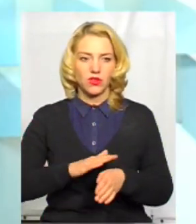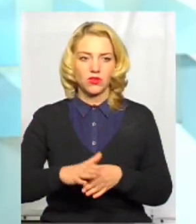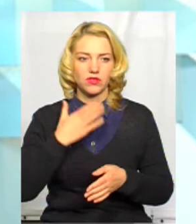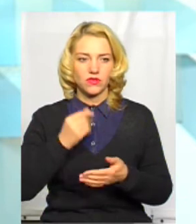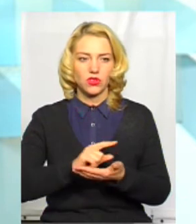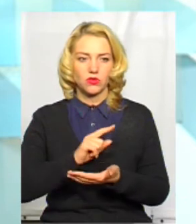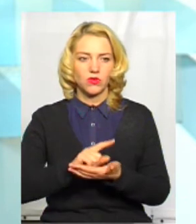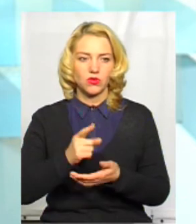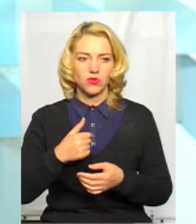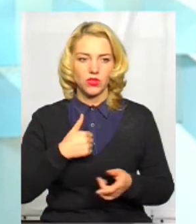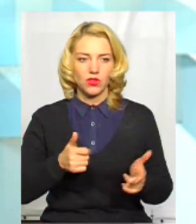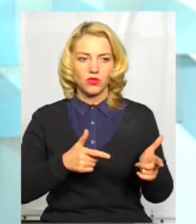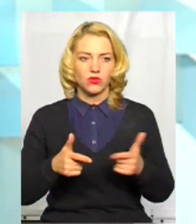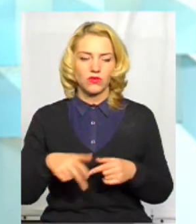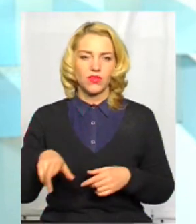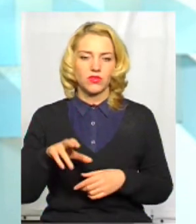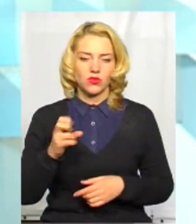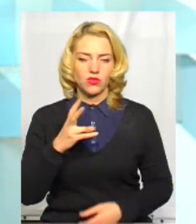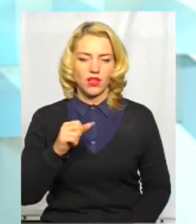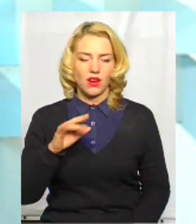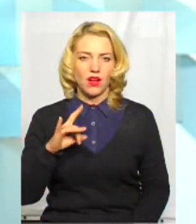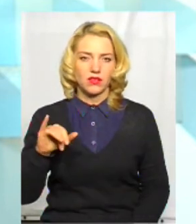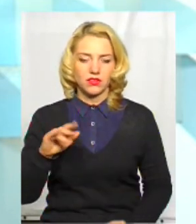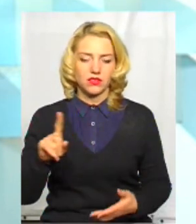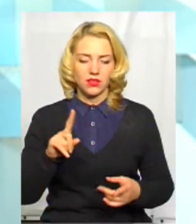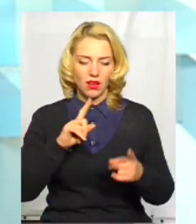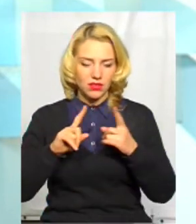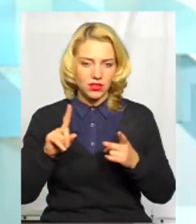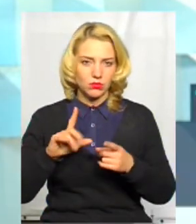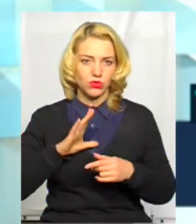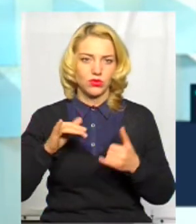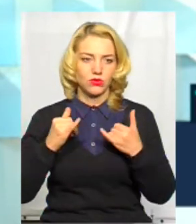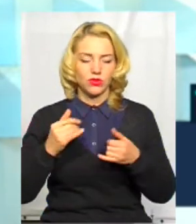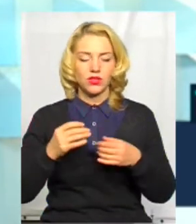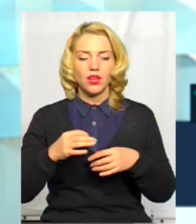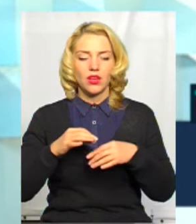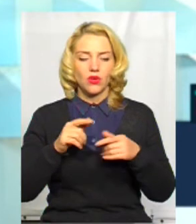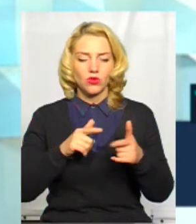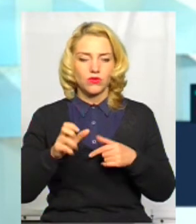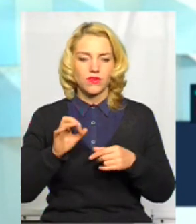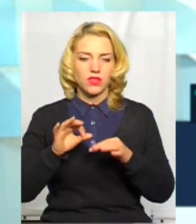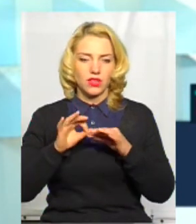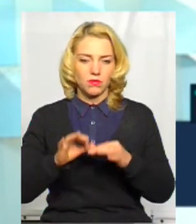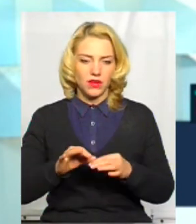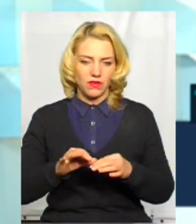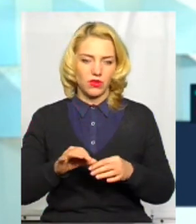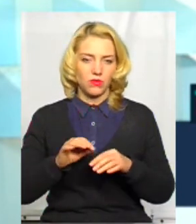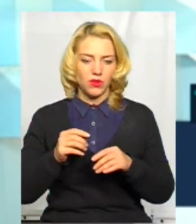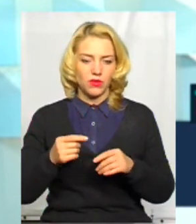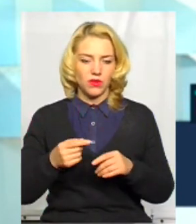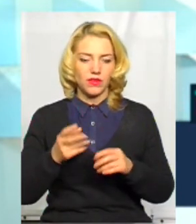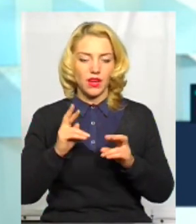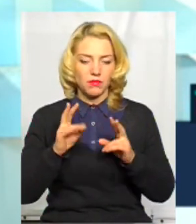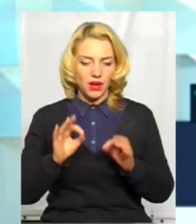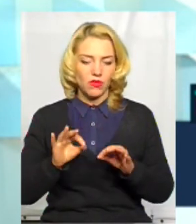відповідно, звичайно, готувався. Готувався до нарад, які були сьогодні. Готувався, в принципі, правильно провести цей тиждень з точки зору керівника цілої